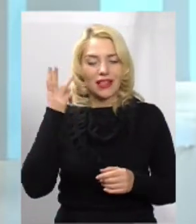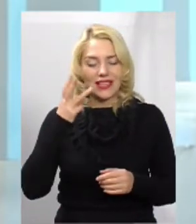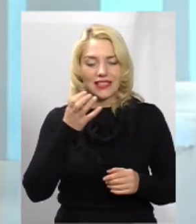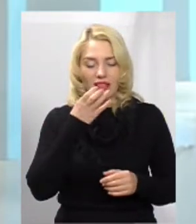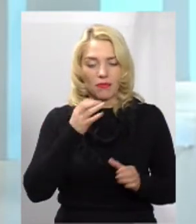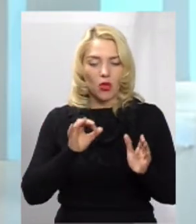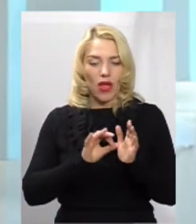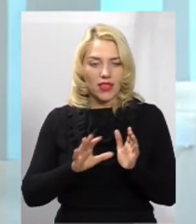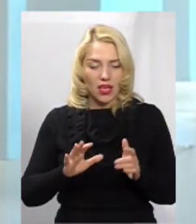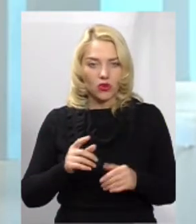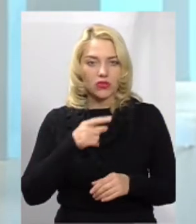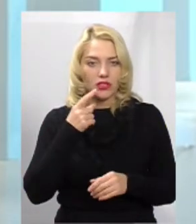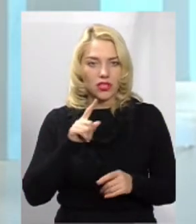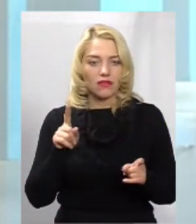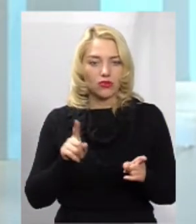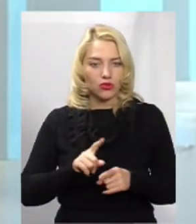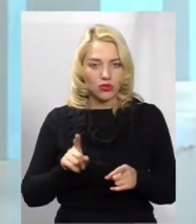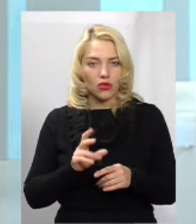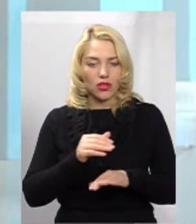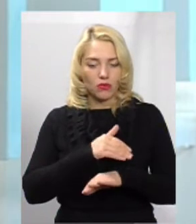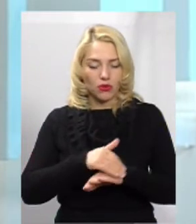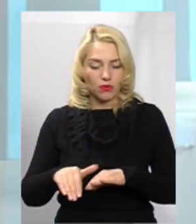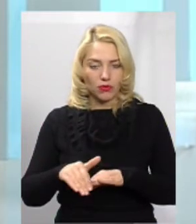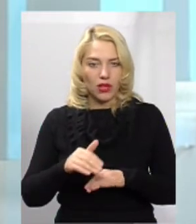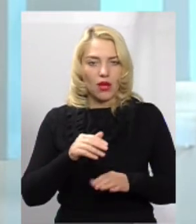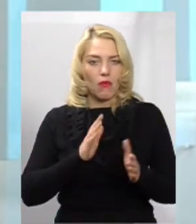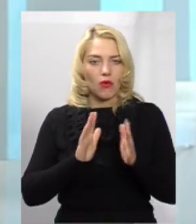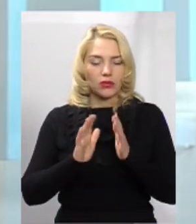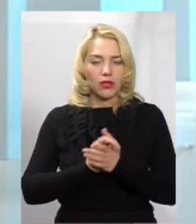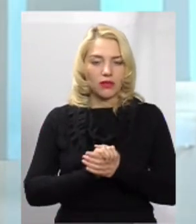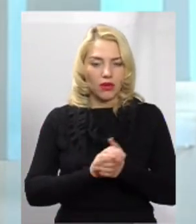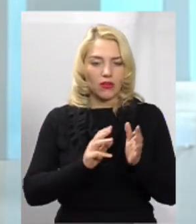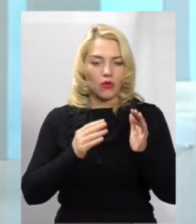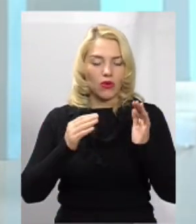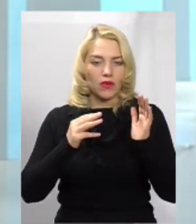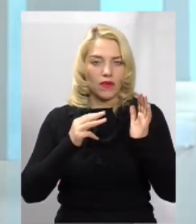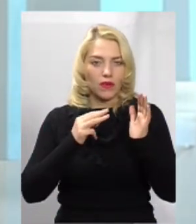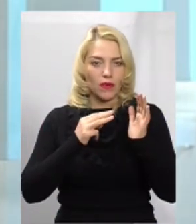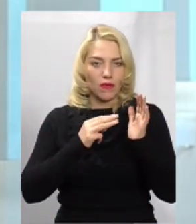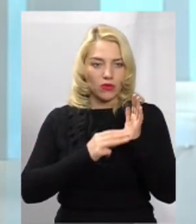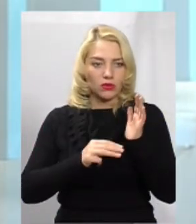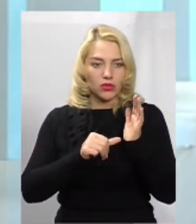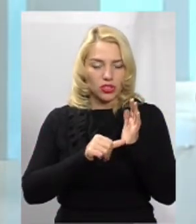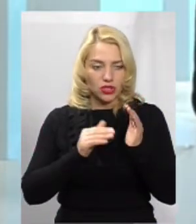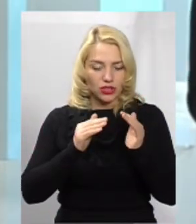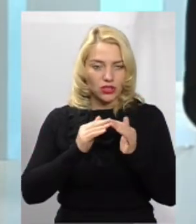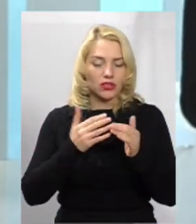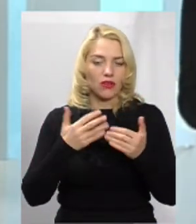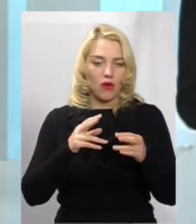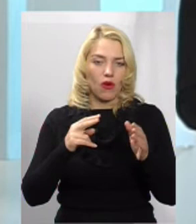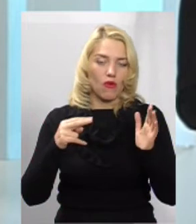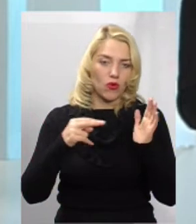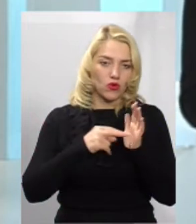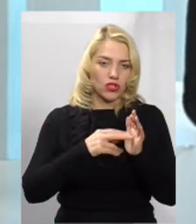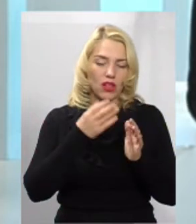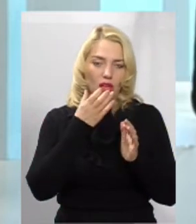Скалій повідомив, що в будинку на проспекті Миру, 86, опалення все ж таки вімкнули. А представник керуючої компанії